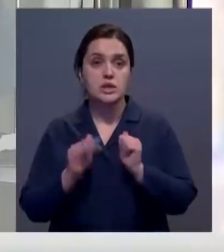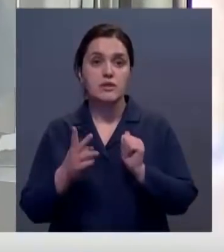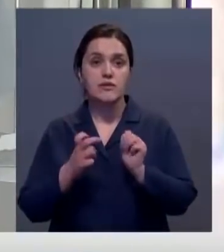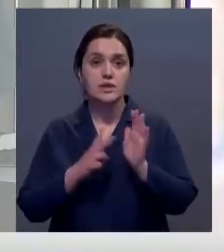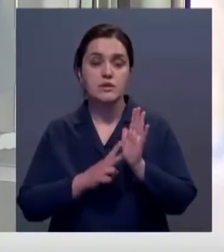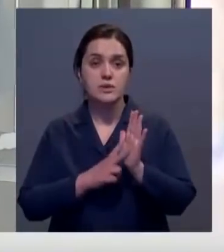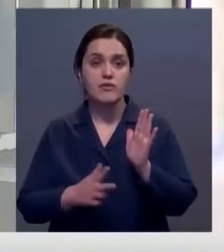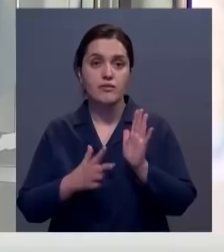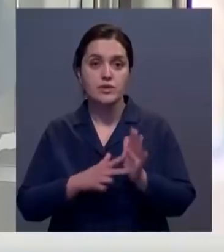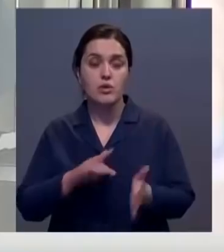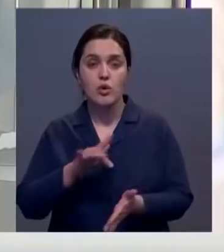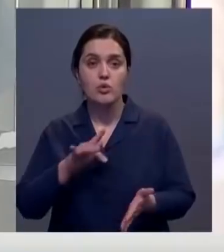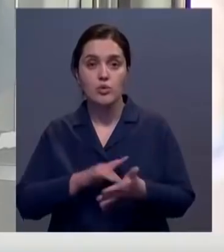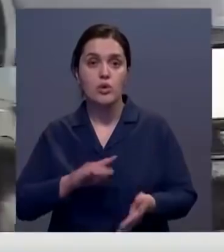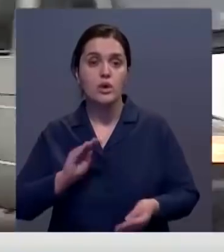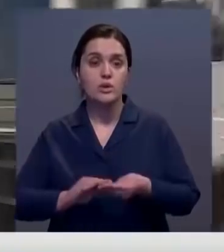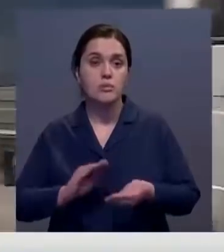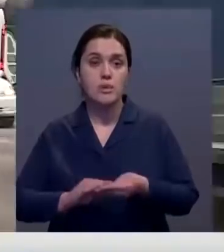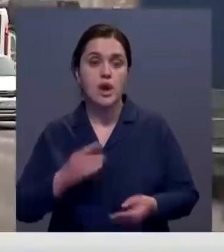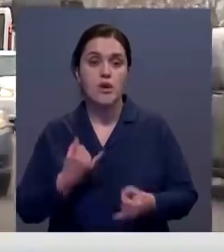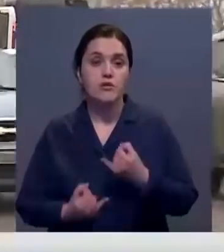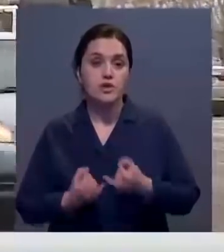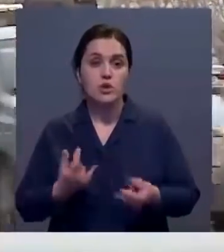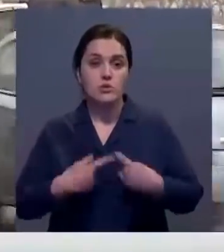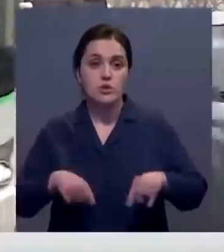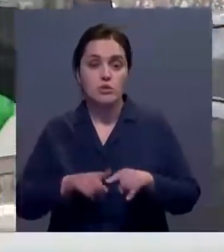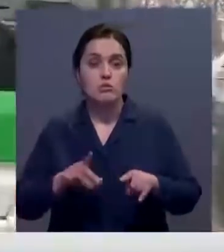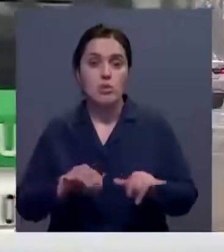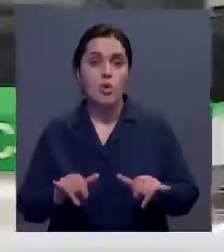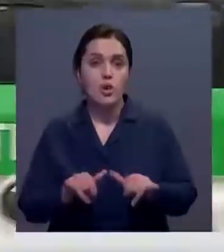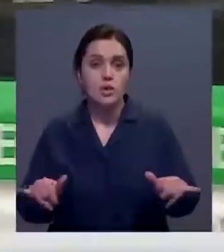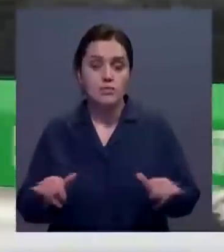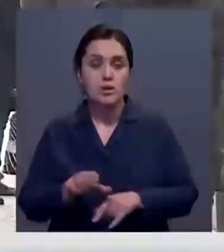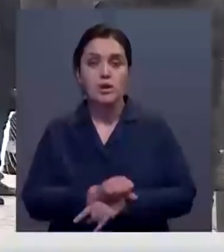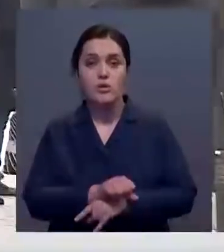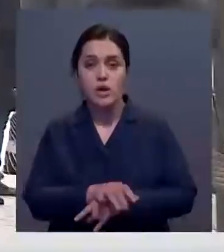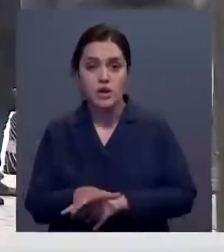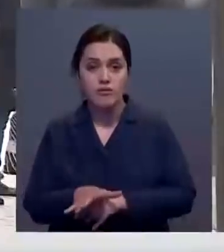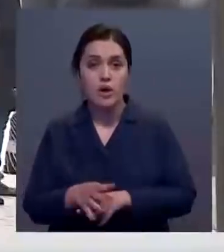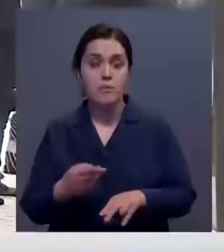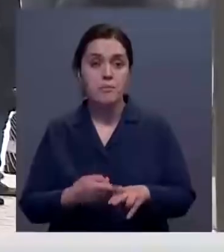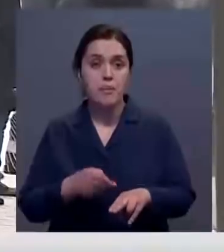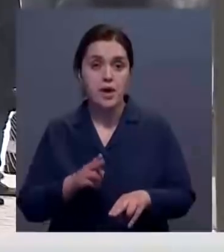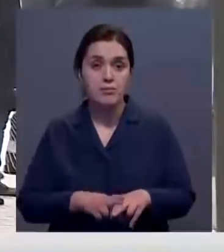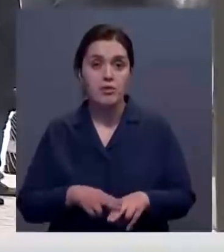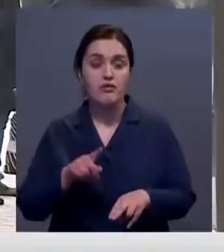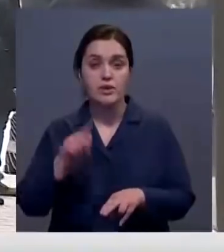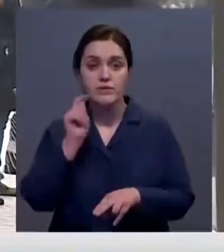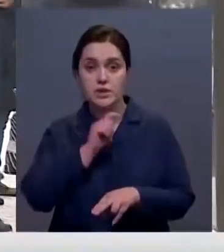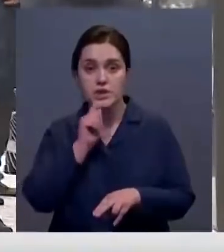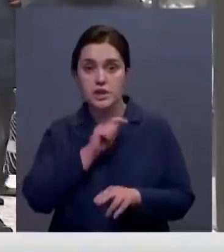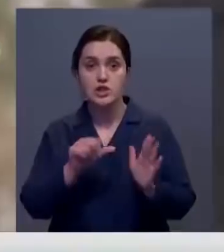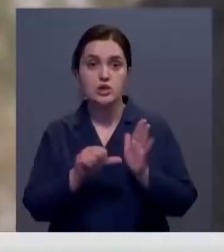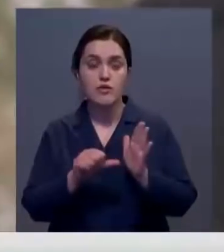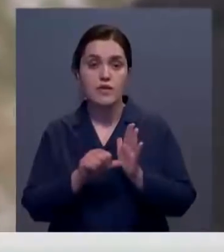278 человек. Город по-прежнему находится в желтой зоне по распространению коронавируса. Поэтому в это